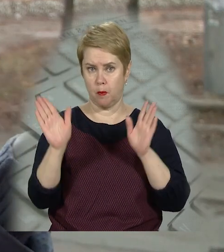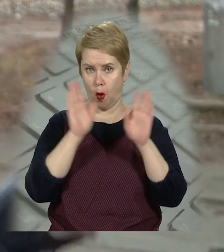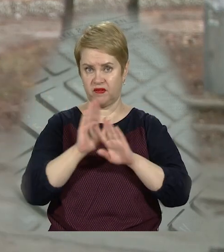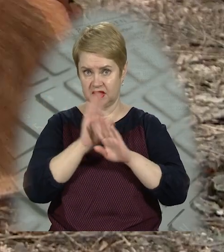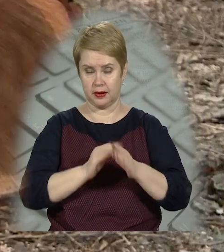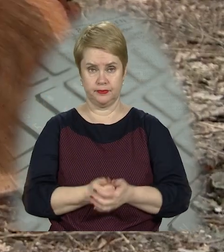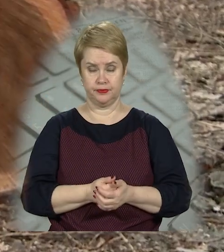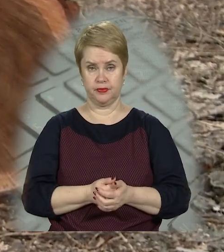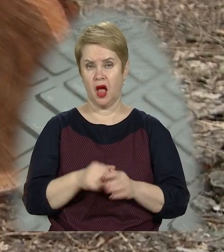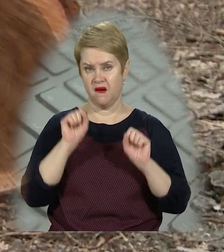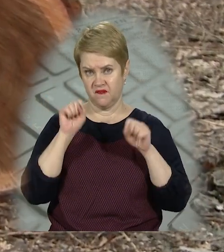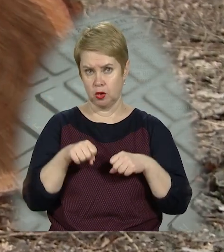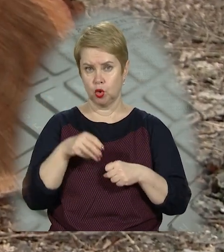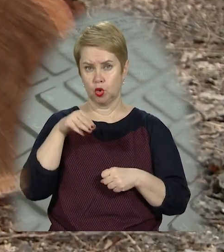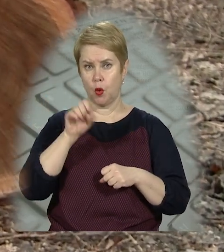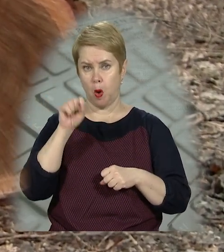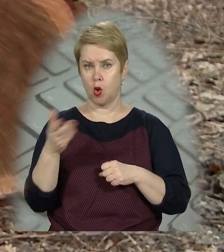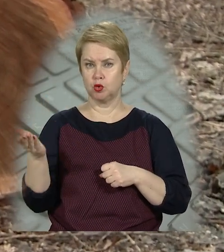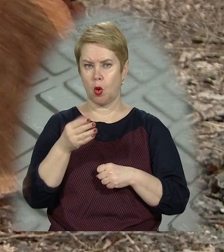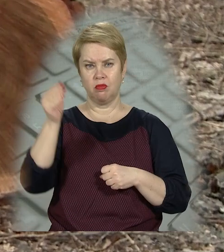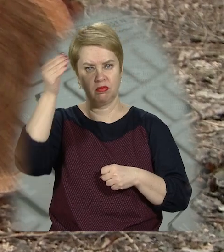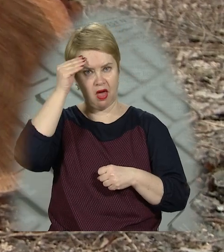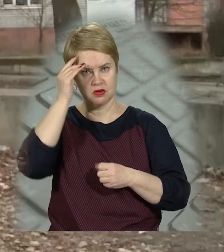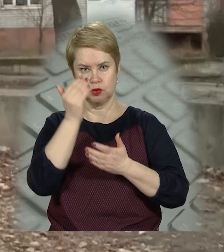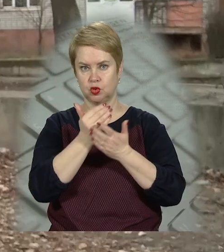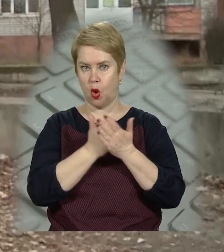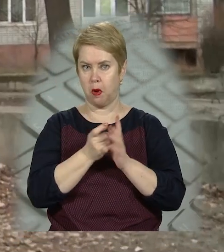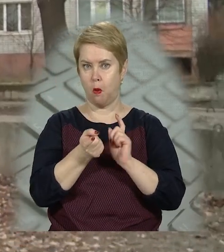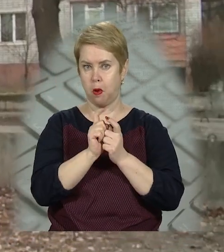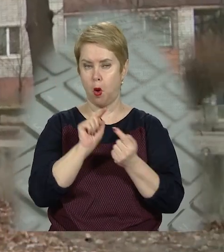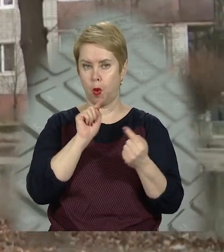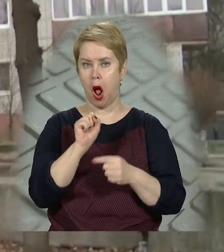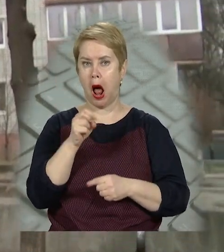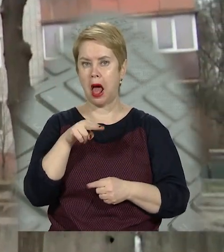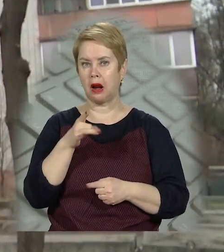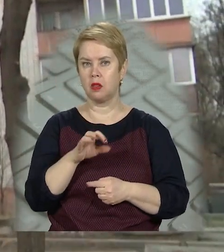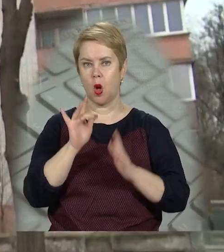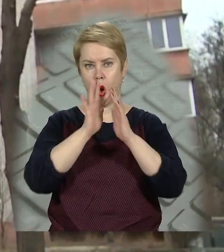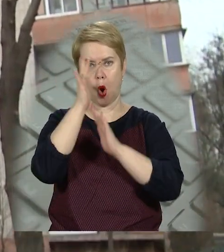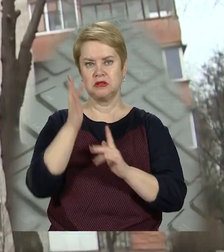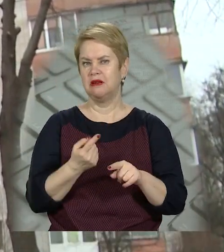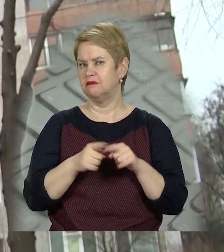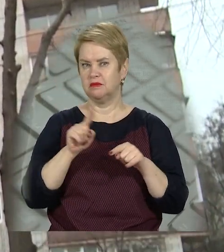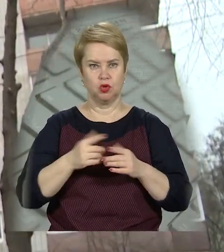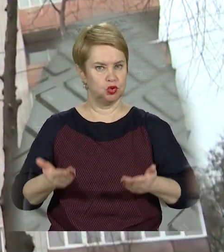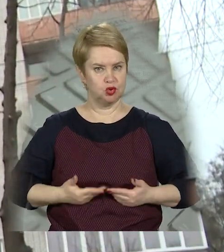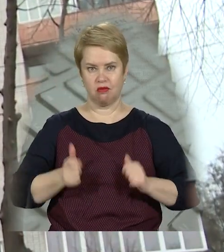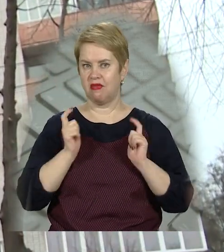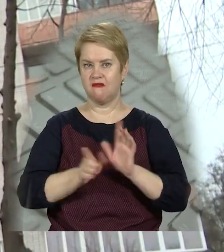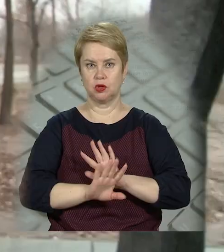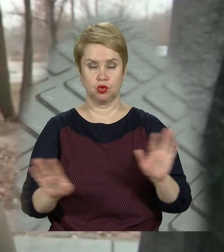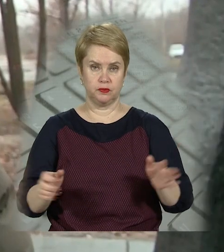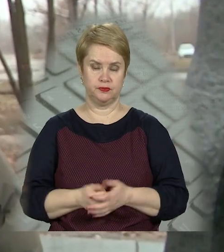повітря. Версія, що тополі могли зрубати навмисно, за програмою зборотьби протиалергенних рослин, деяких жителів не